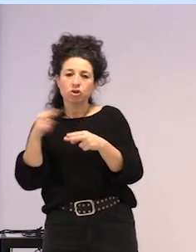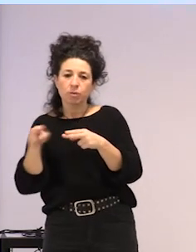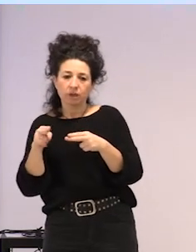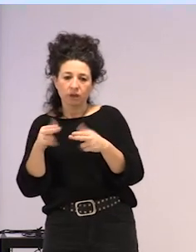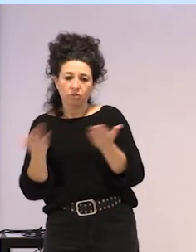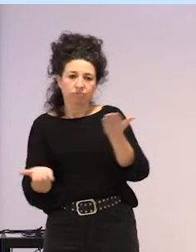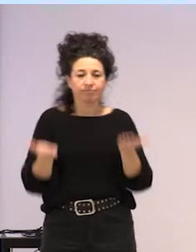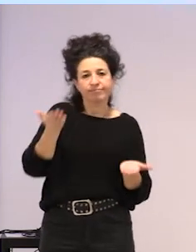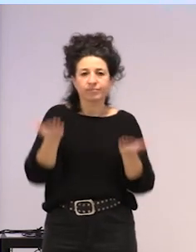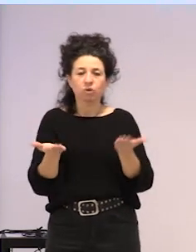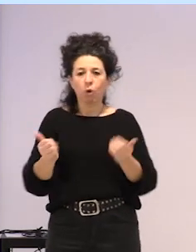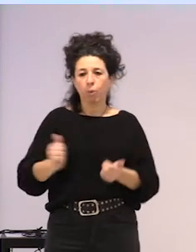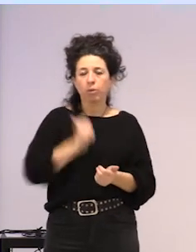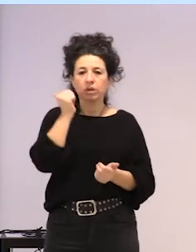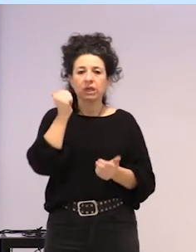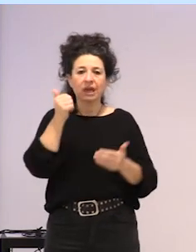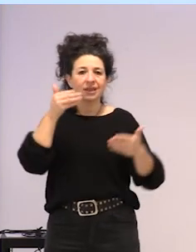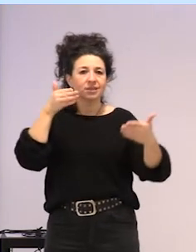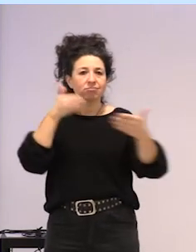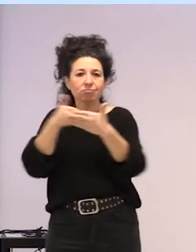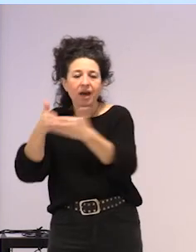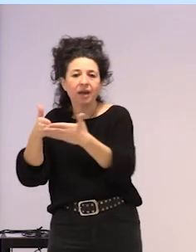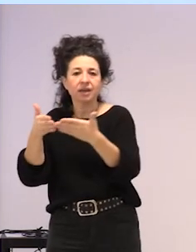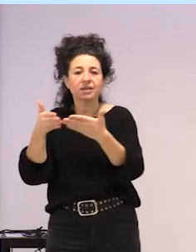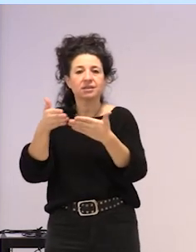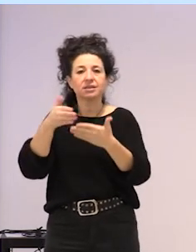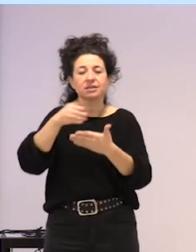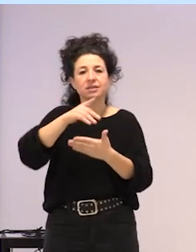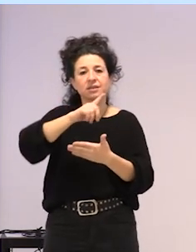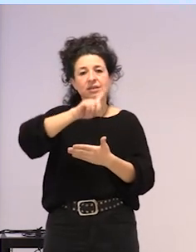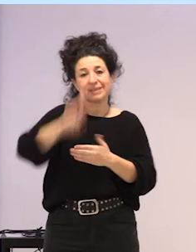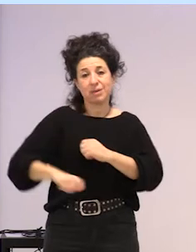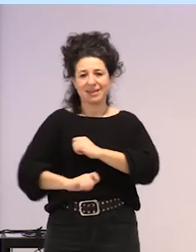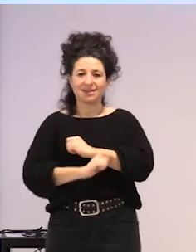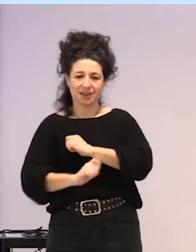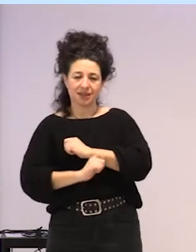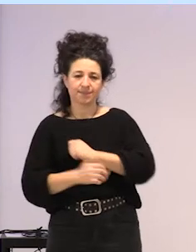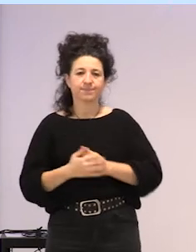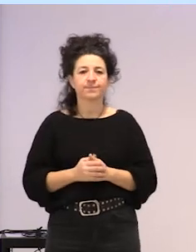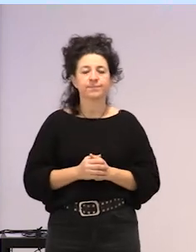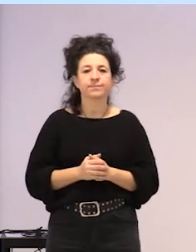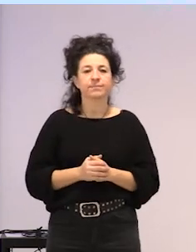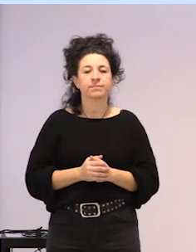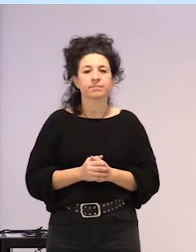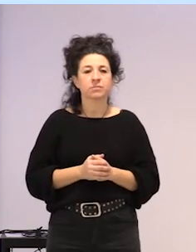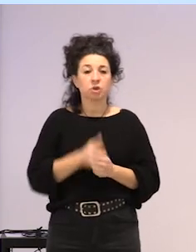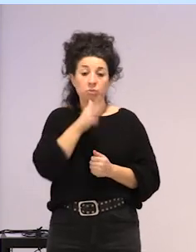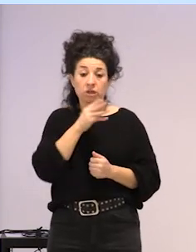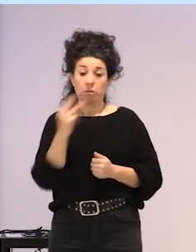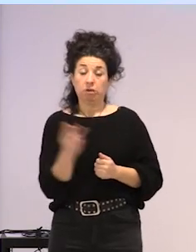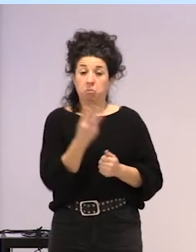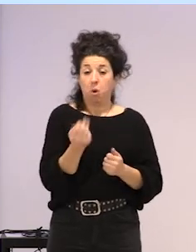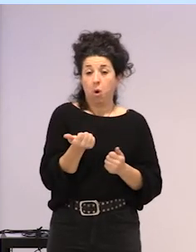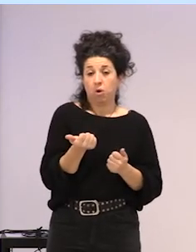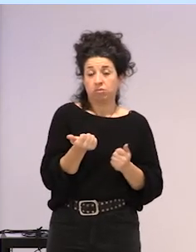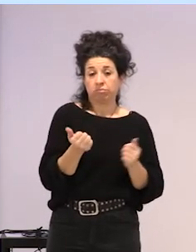ditugun aukerak, oztopoak, eta, eta, baitare estrategiak. Orduan honen inguruan, apur bat,